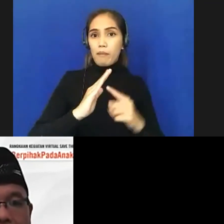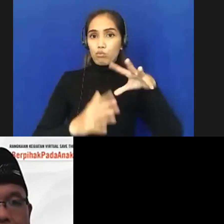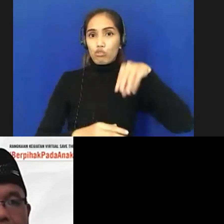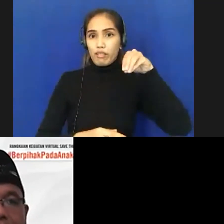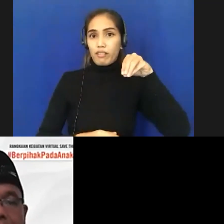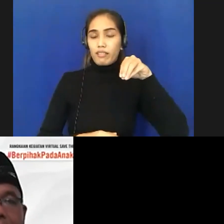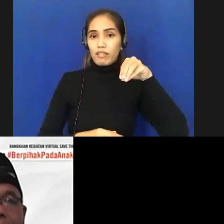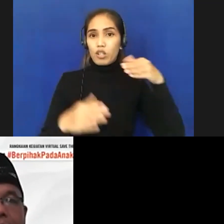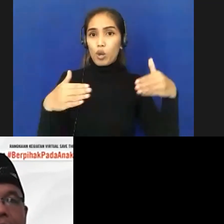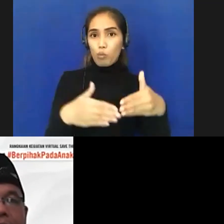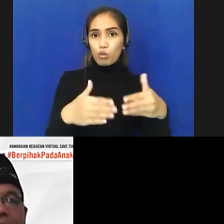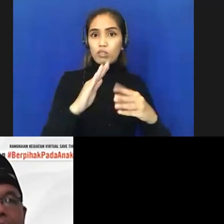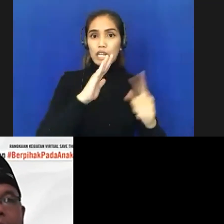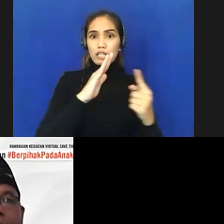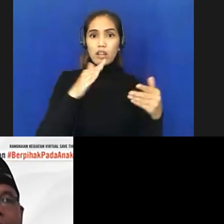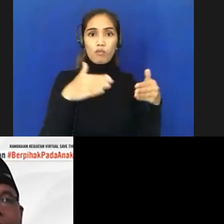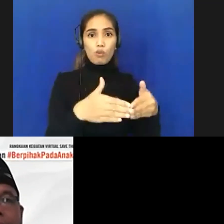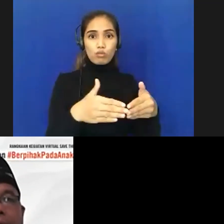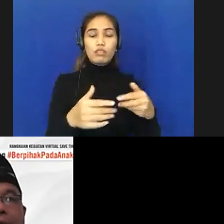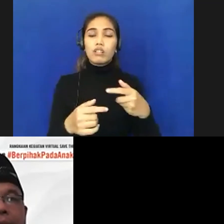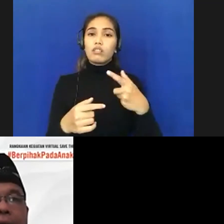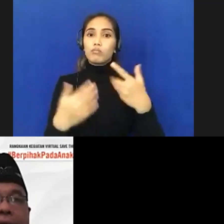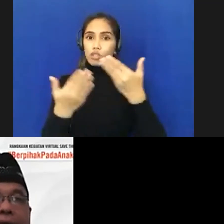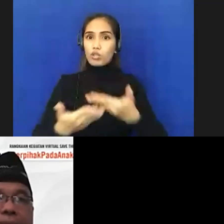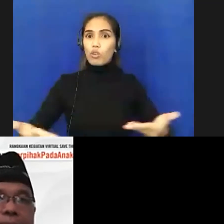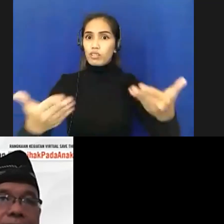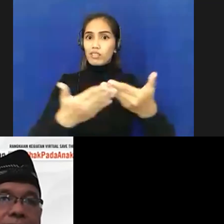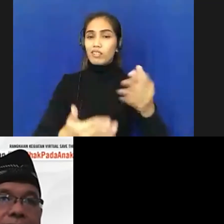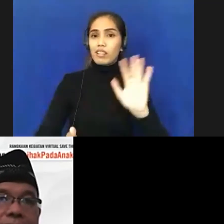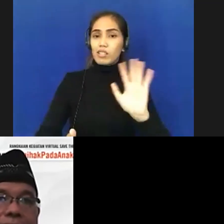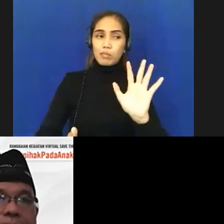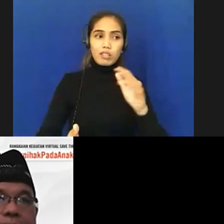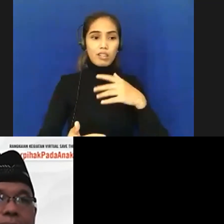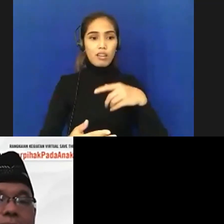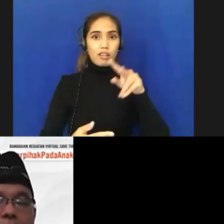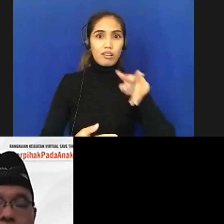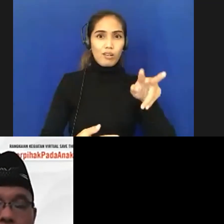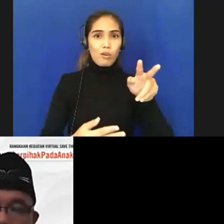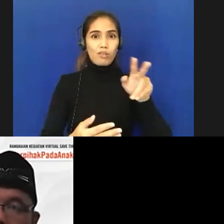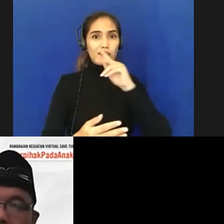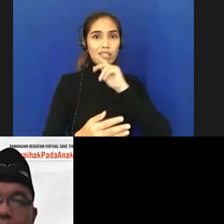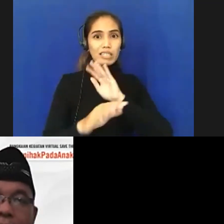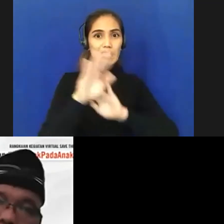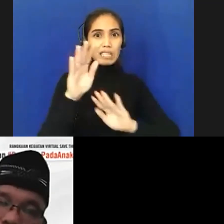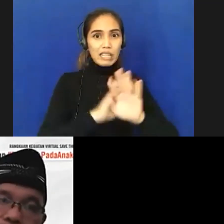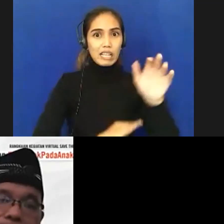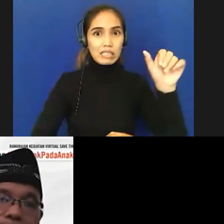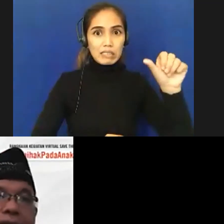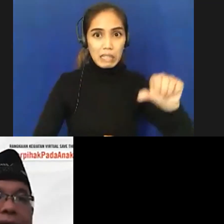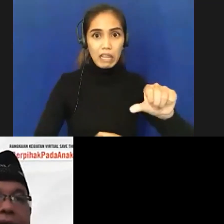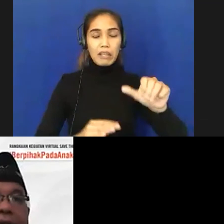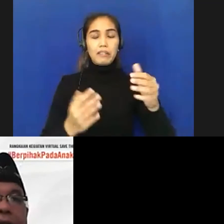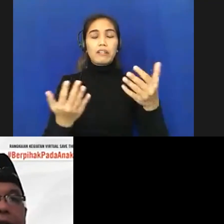yang memang dengan kondisi mungkin tidak seperti apa yang diharapkan tetapi mungkin dia lebih baik